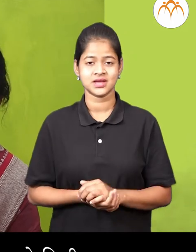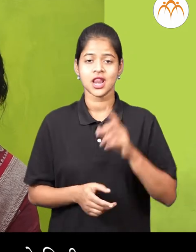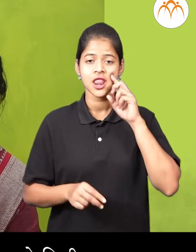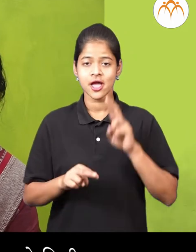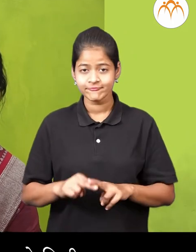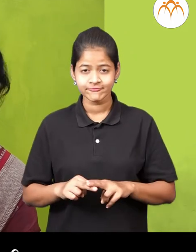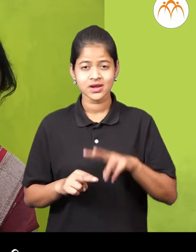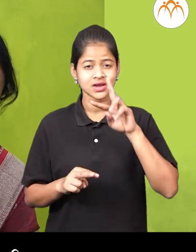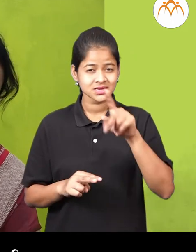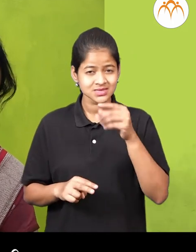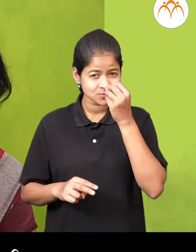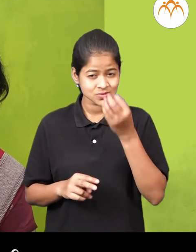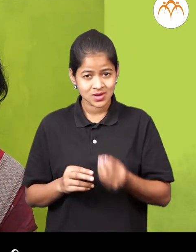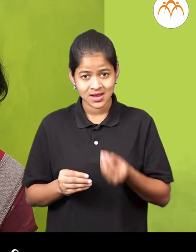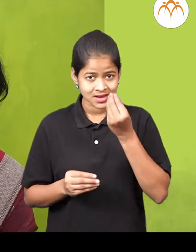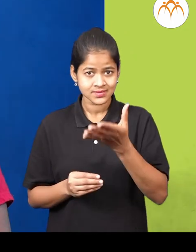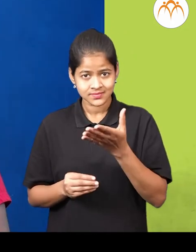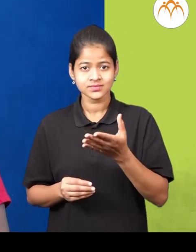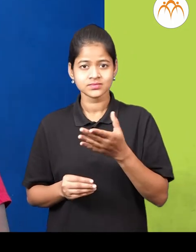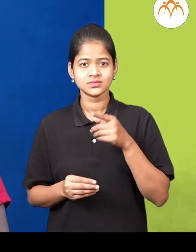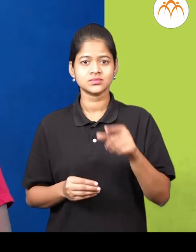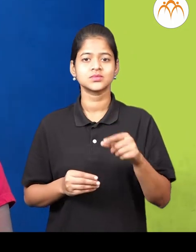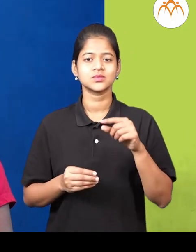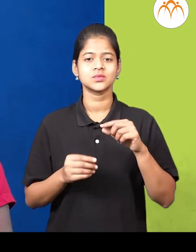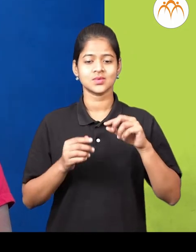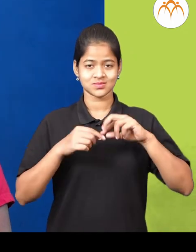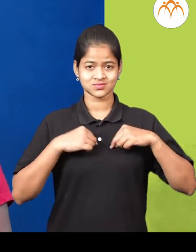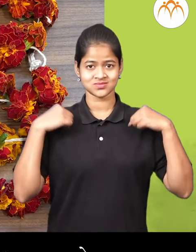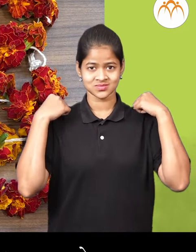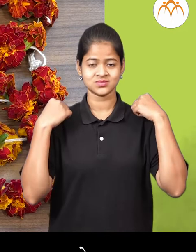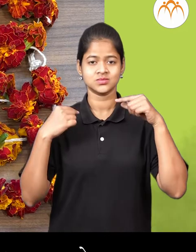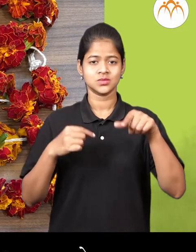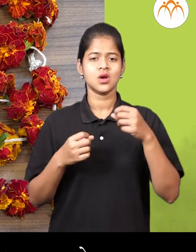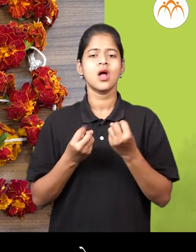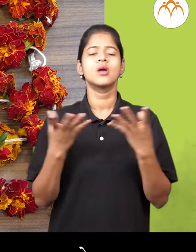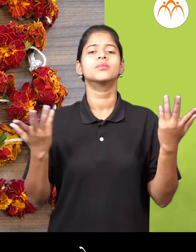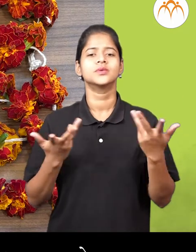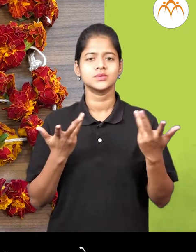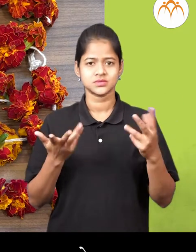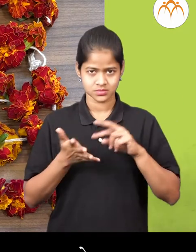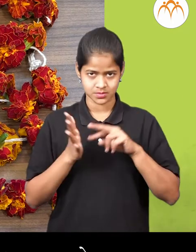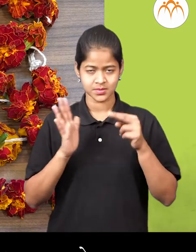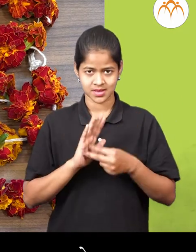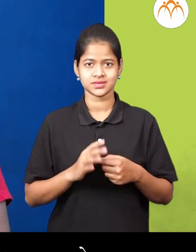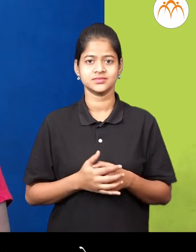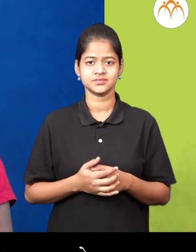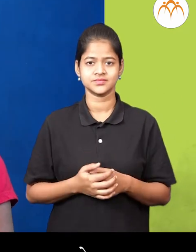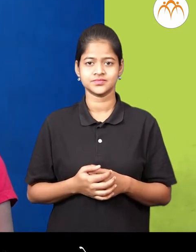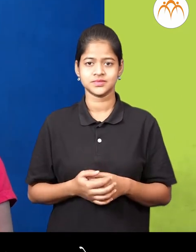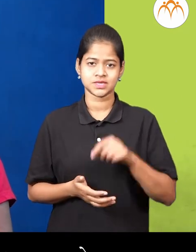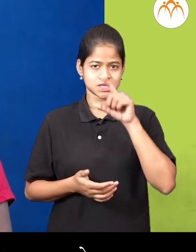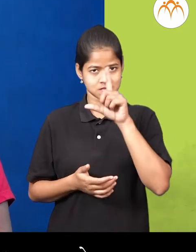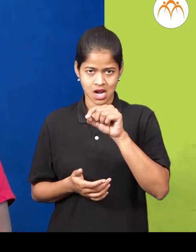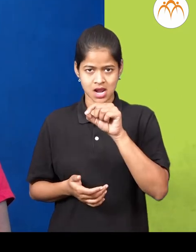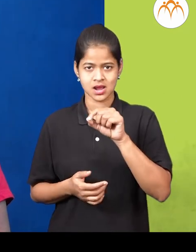एक विस फुला दिली तर किती माला होतील? दाहा फुला मंजे एक माल वीस फुला मंजे दोन माला आणी एक फुल